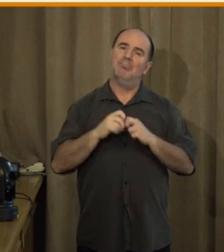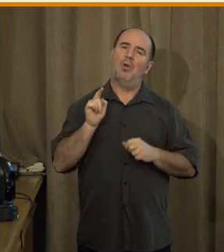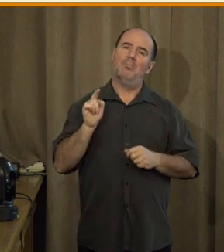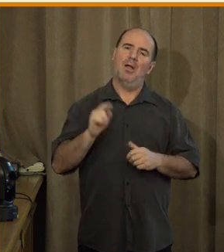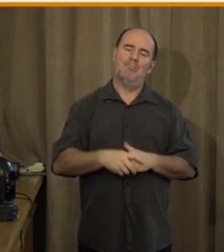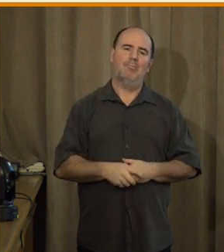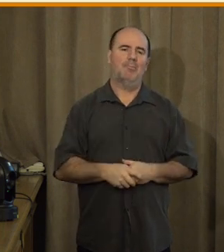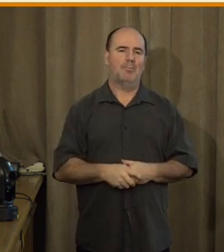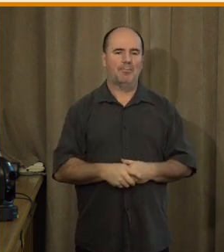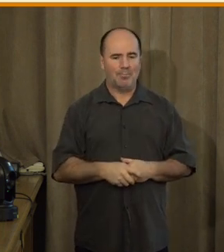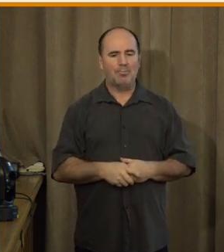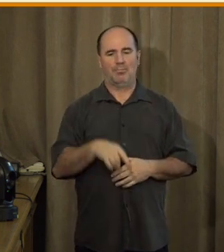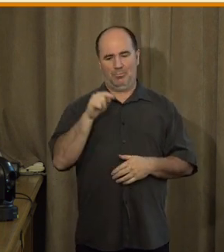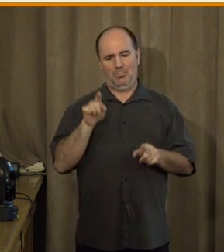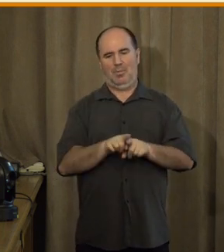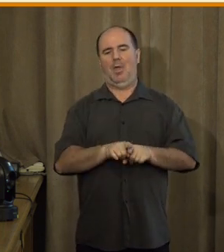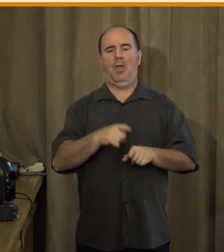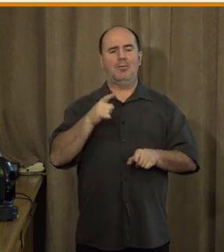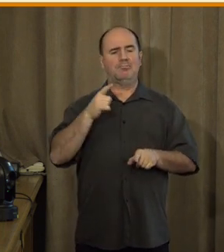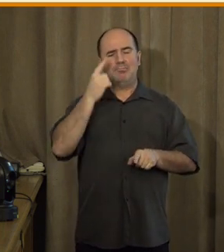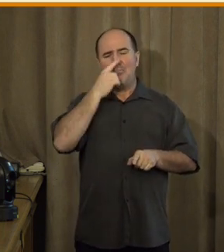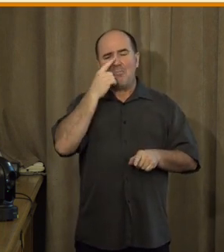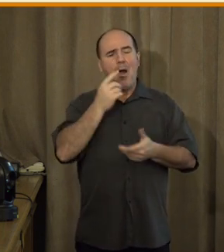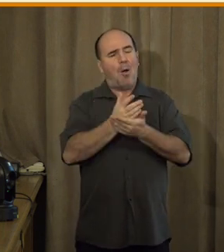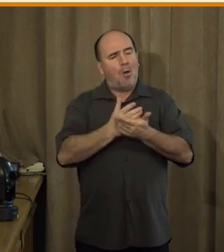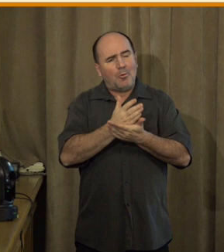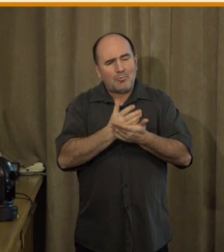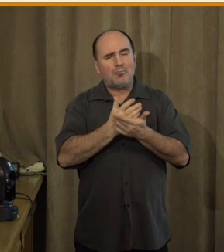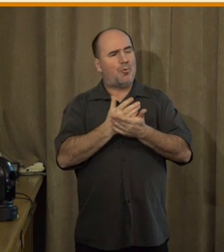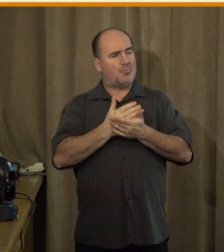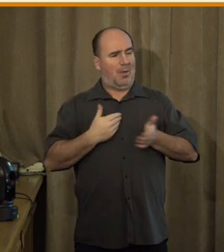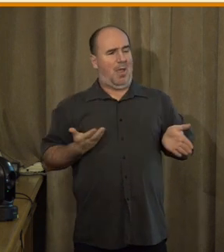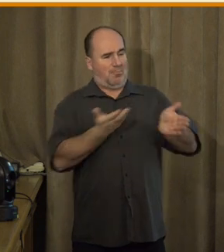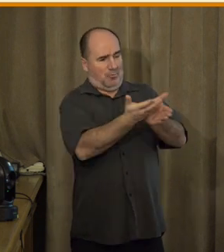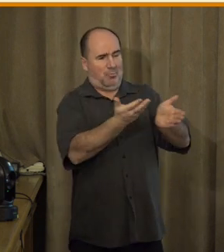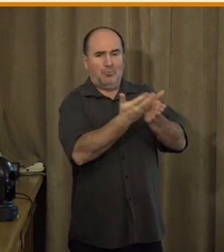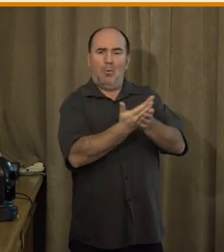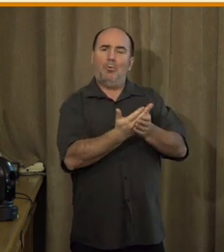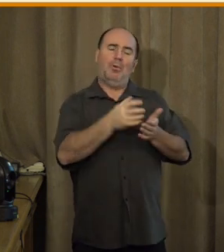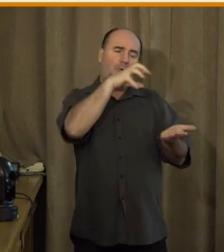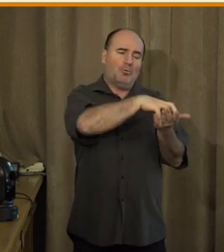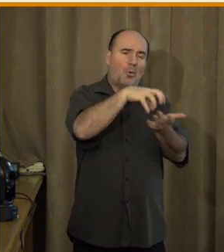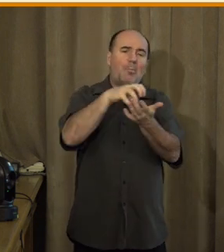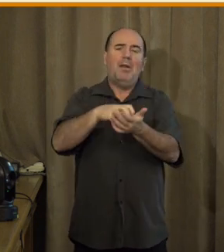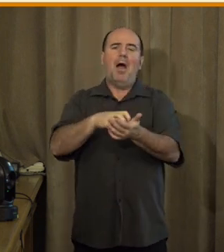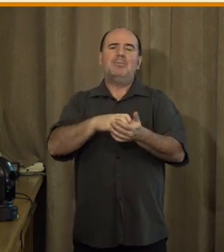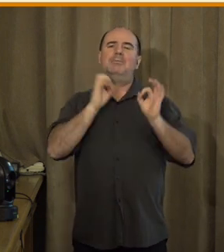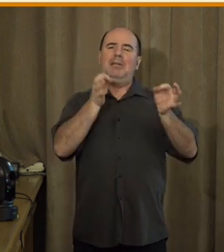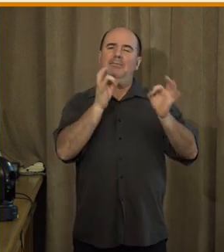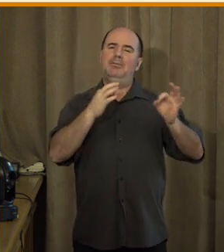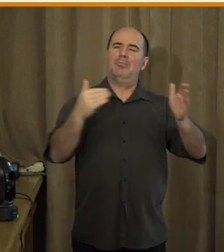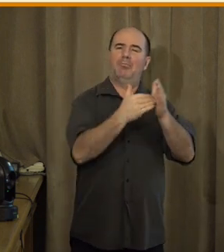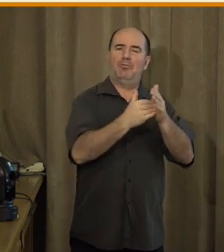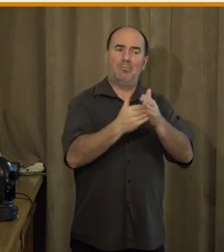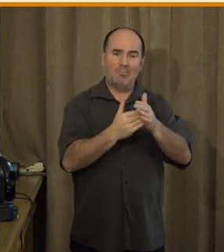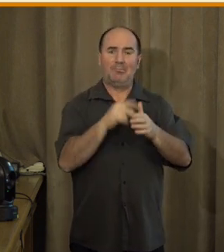málo, kdy jsou ty služby přizpůsobené potřebám z nevýhodněných skupin či skupinám se zvláštními potřebami. To, co tady